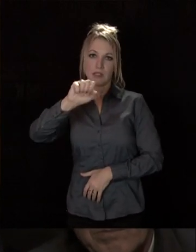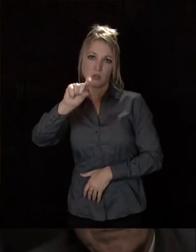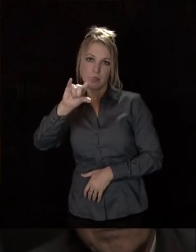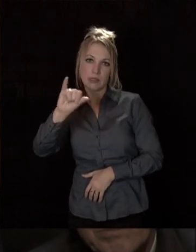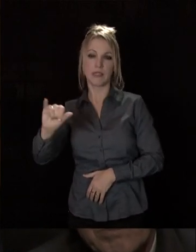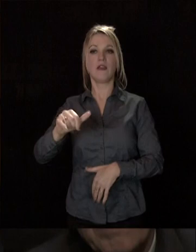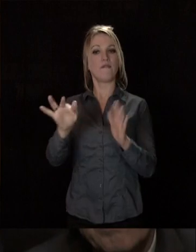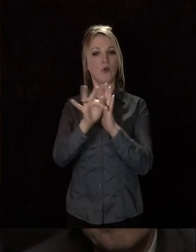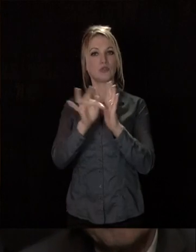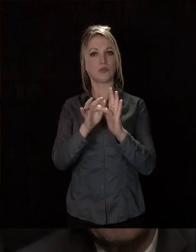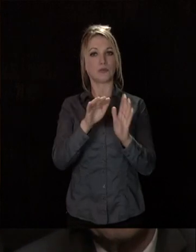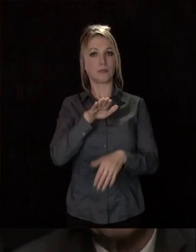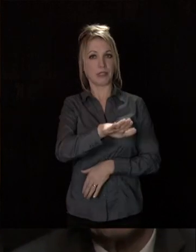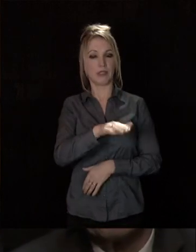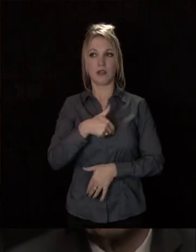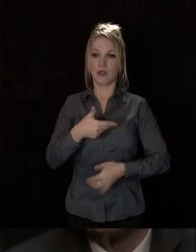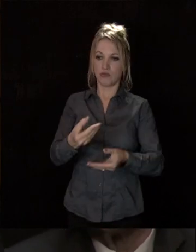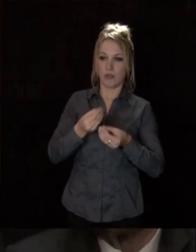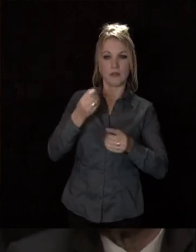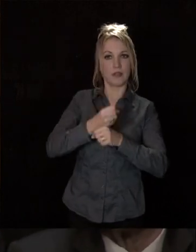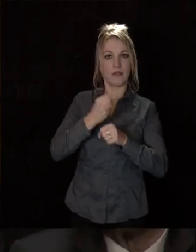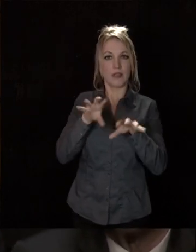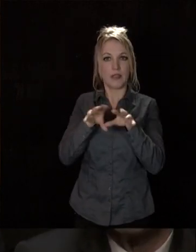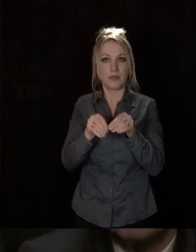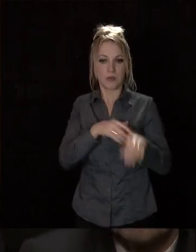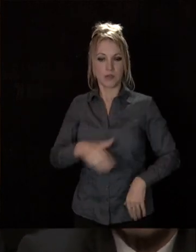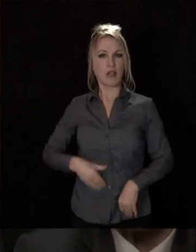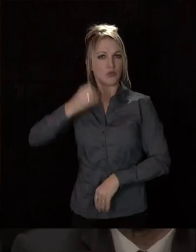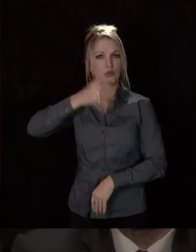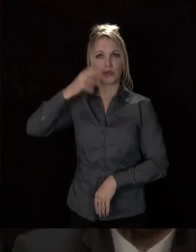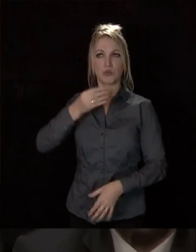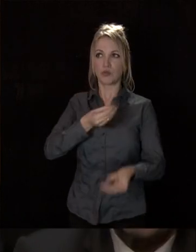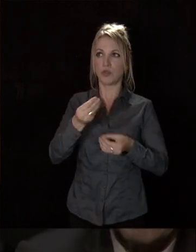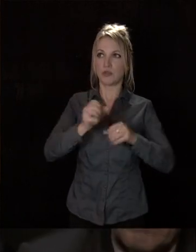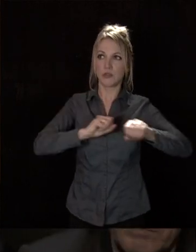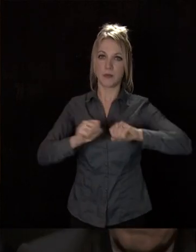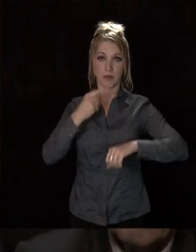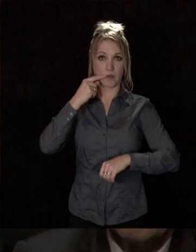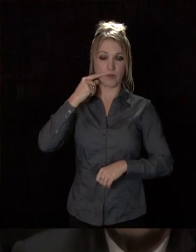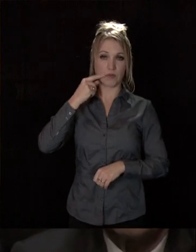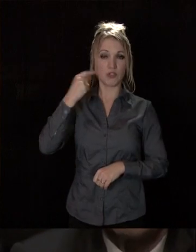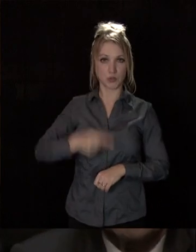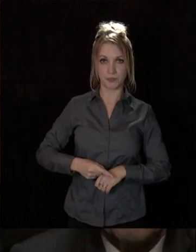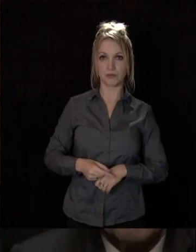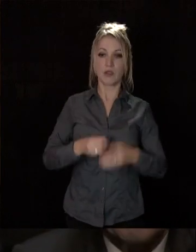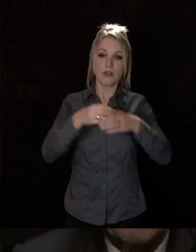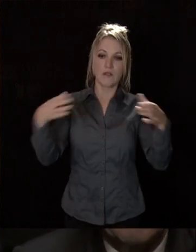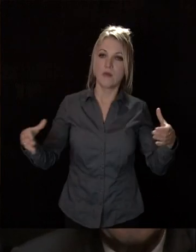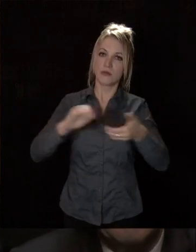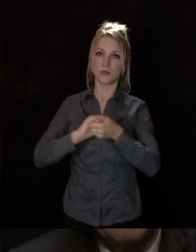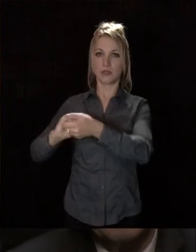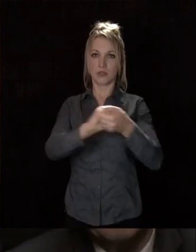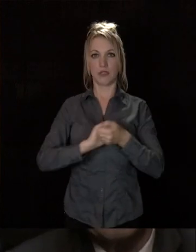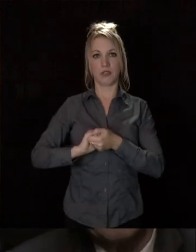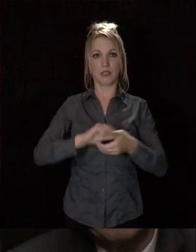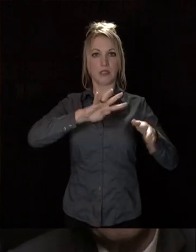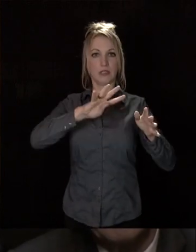se renforce par le travail que toute l'équipe municipale effectue chaque jour pour dynamiser la ville-centre, développer la solidarité entre tous